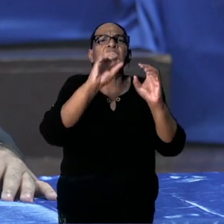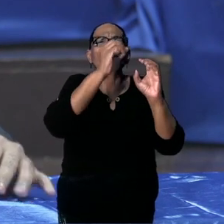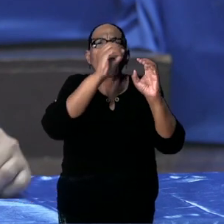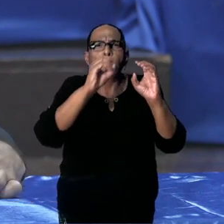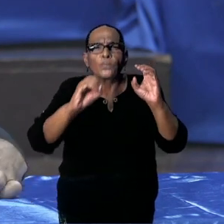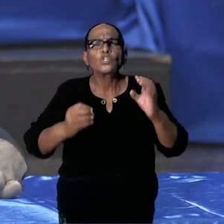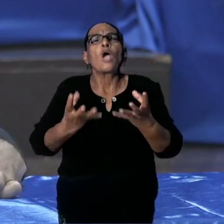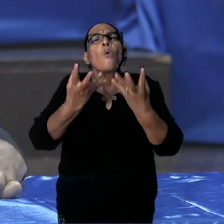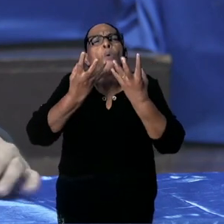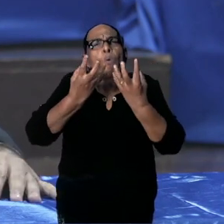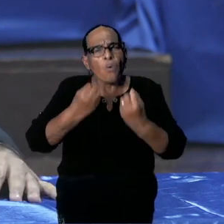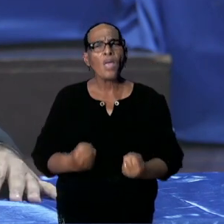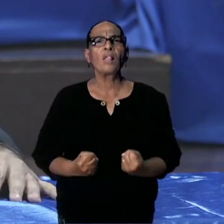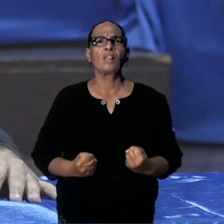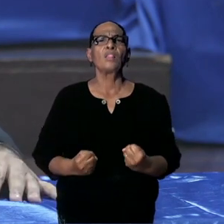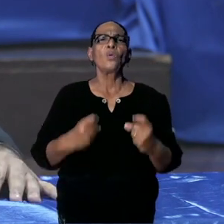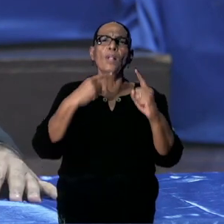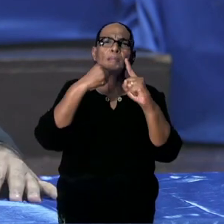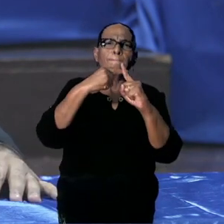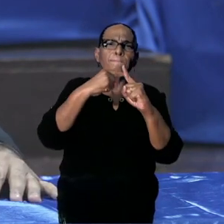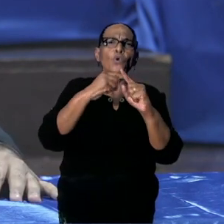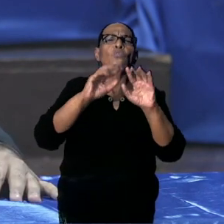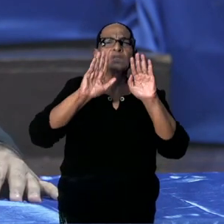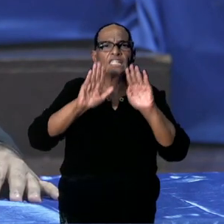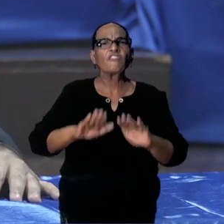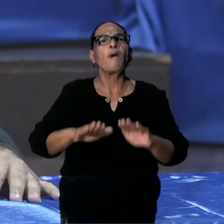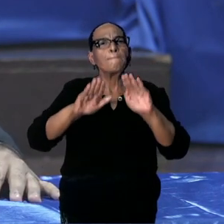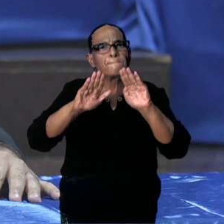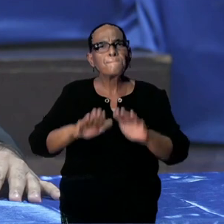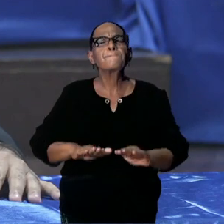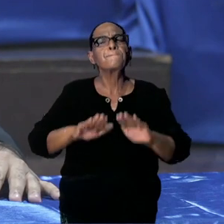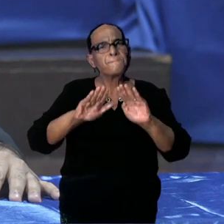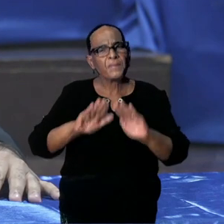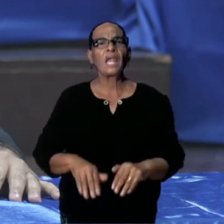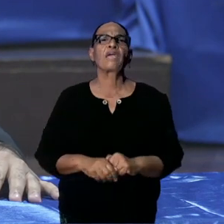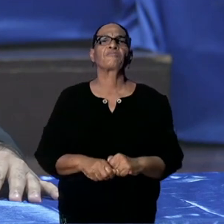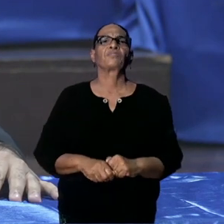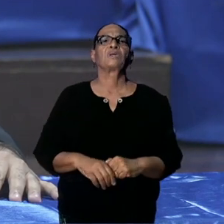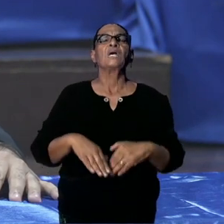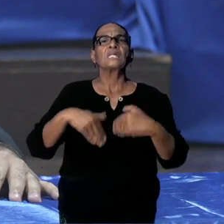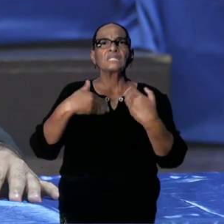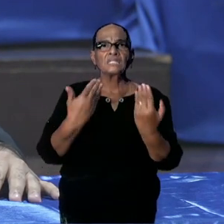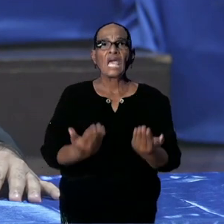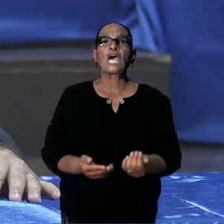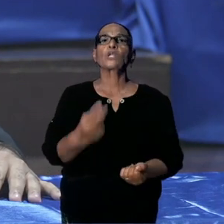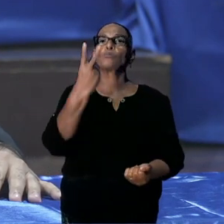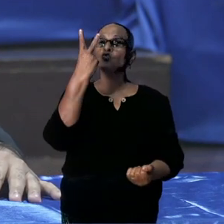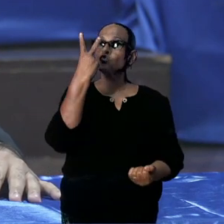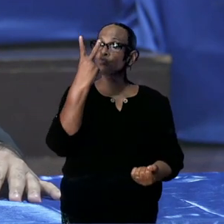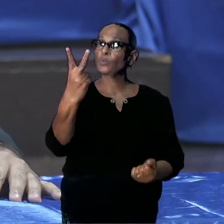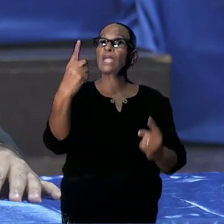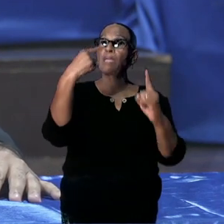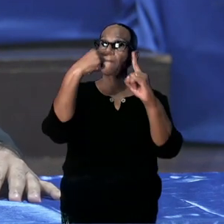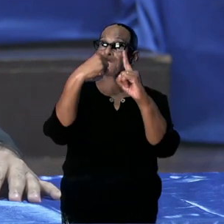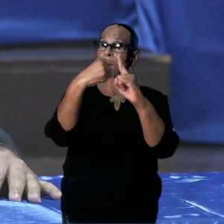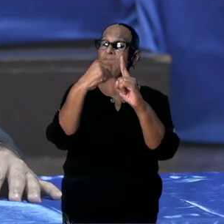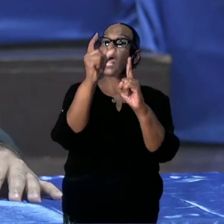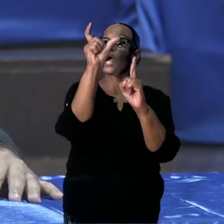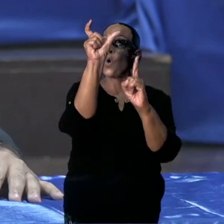R en de trend. Daarom heb ik gezegd, we gaan twee keer per week nu u een overzicht geven. Want